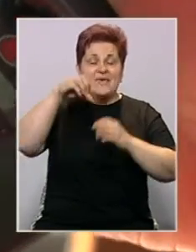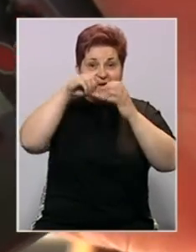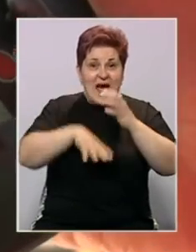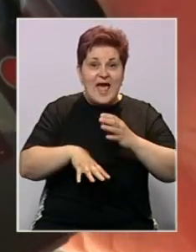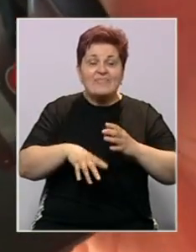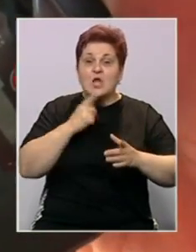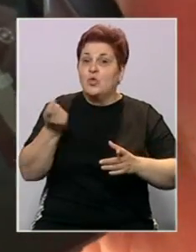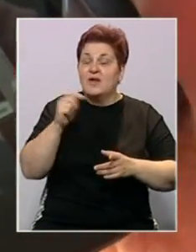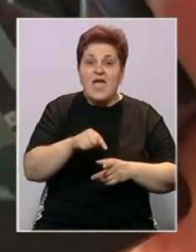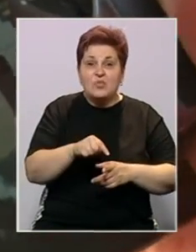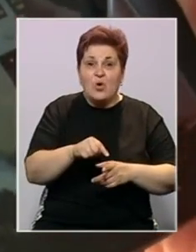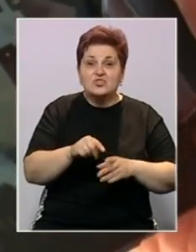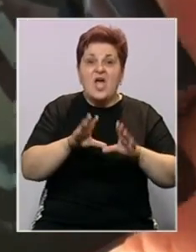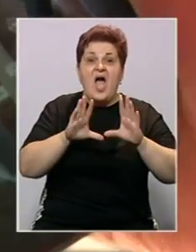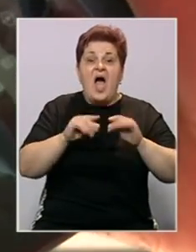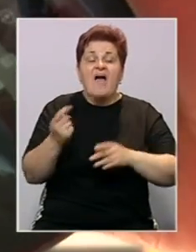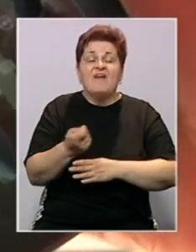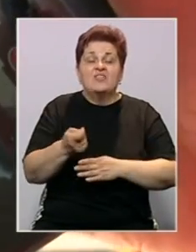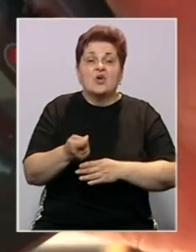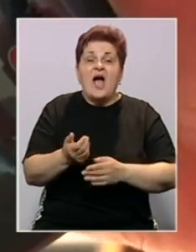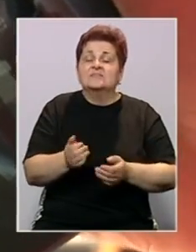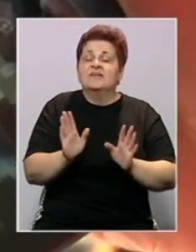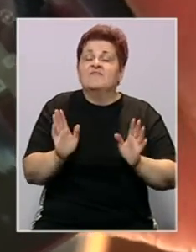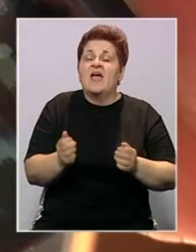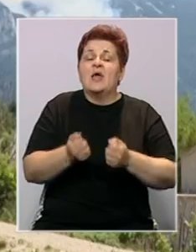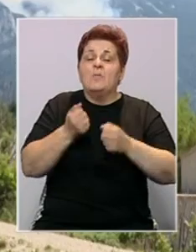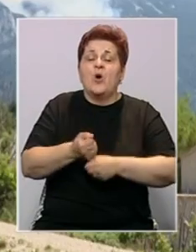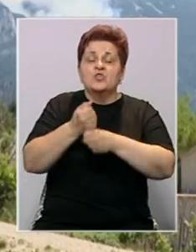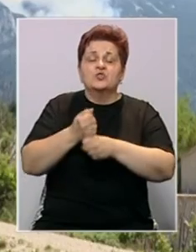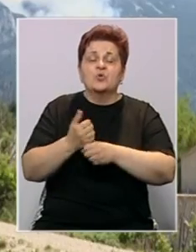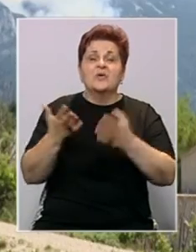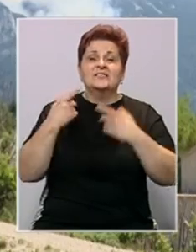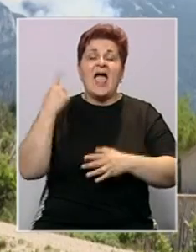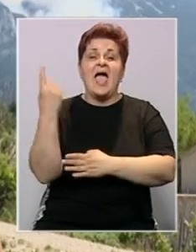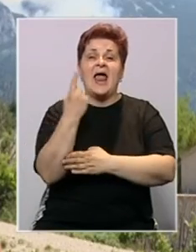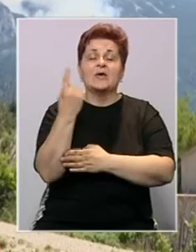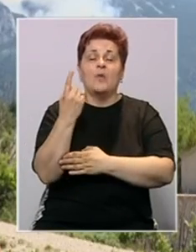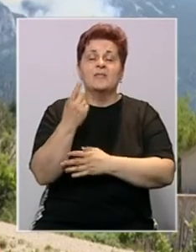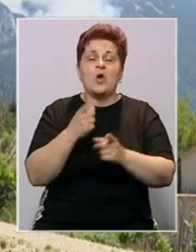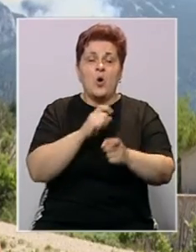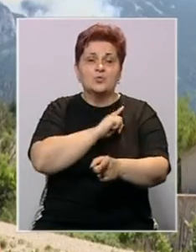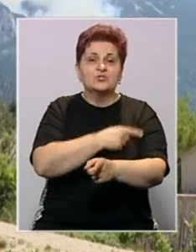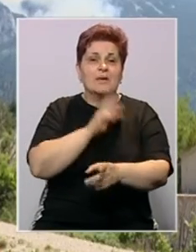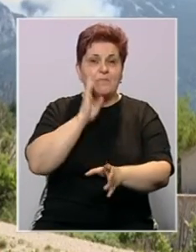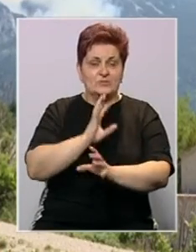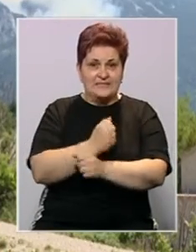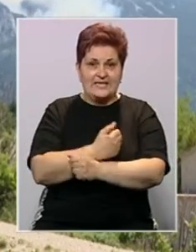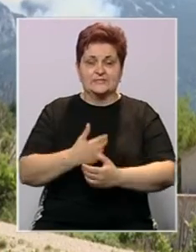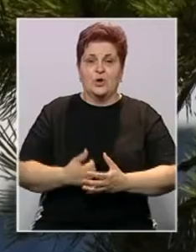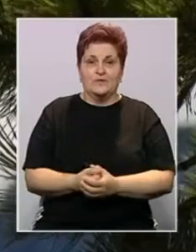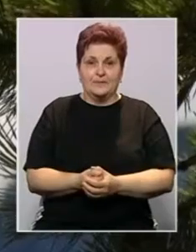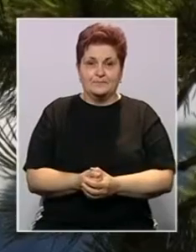Kanadar ne stigne, gasiteljima se zemlje veliku potporu iz raka pružaju helikopteri oružanih snaga Bosne i Hercegovine.